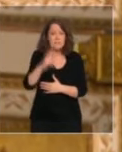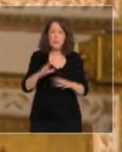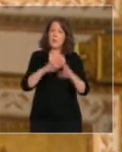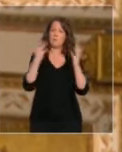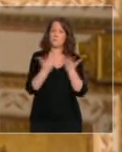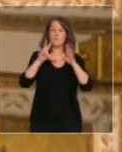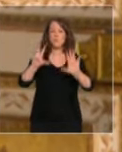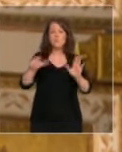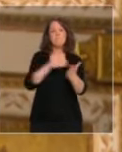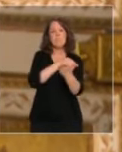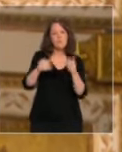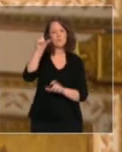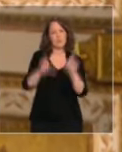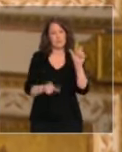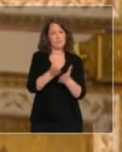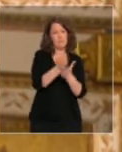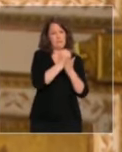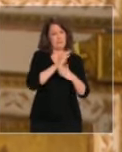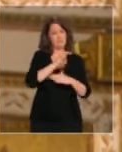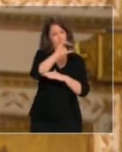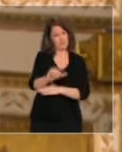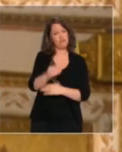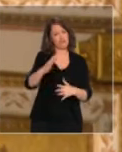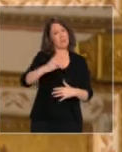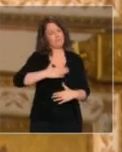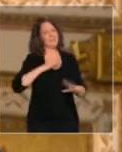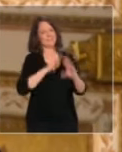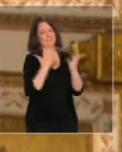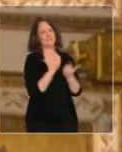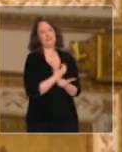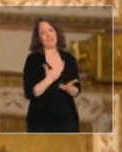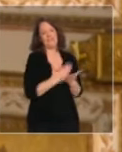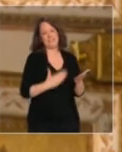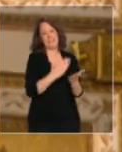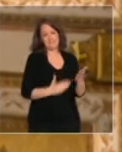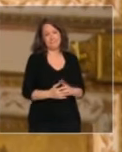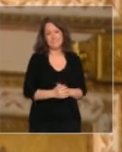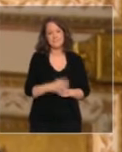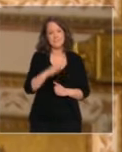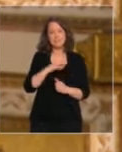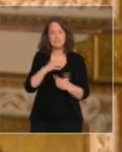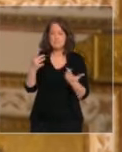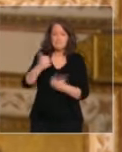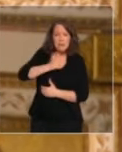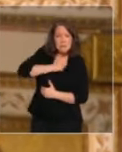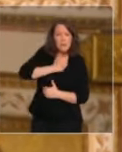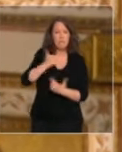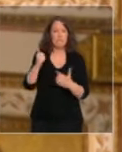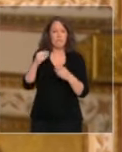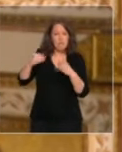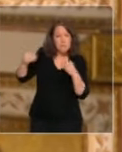millions de nos salariés et nombre de nos entreprises. Pour les artisans, les commerçants, les professions libérales et les entrepreneurs,